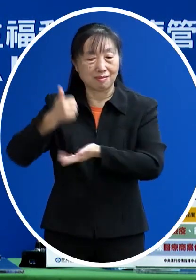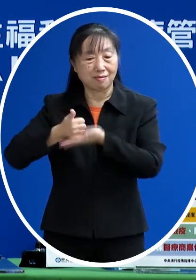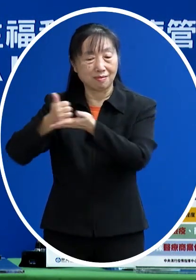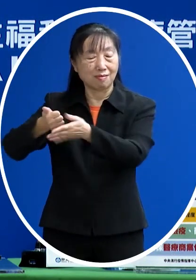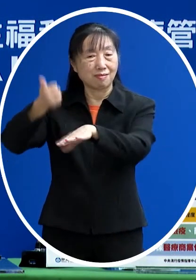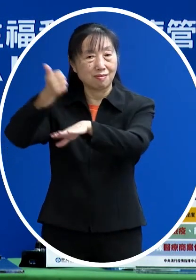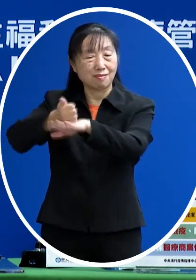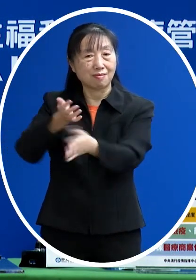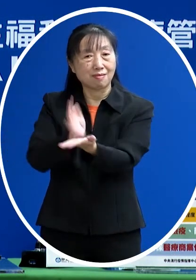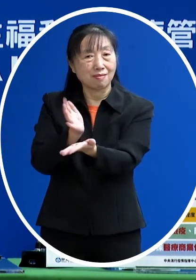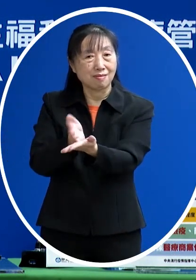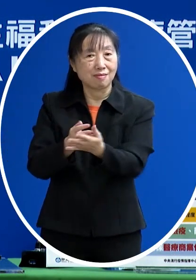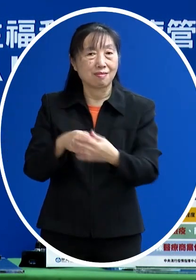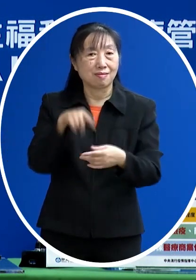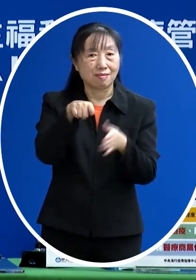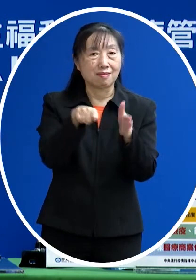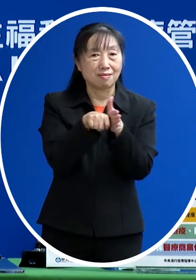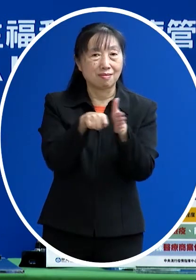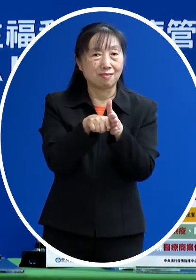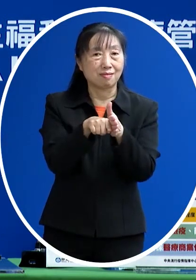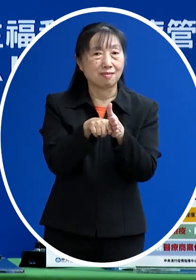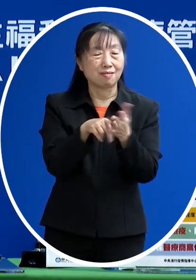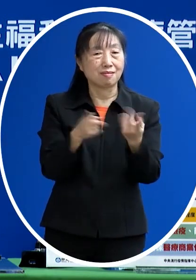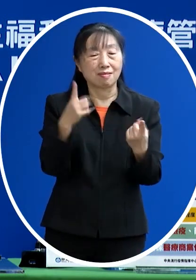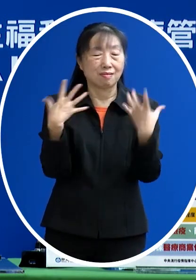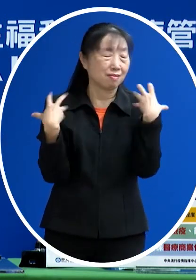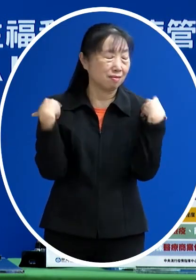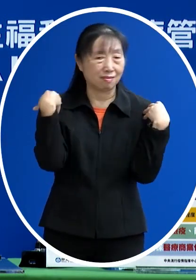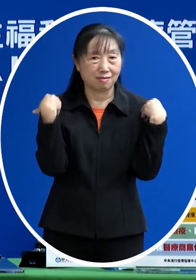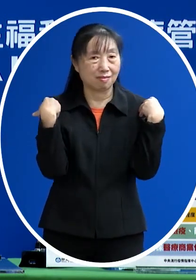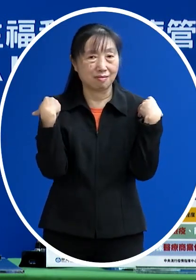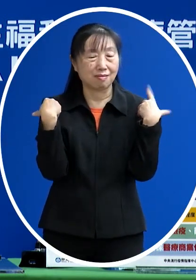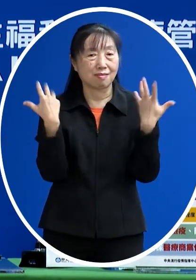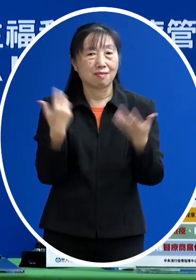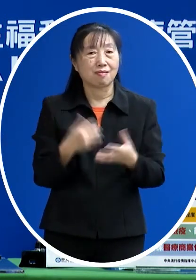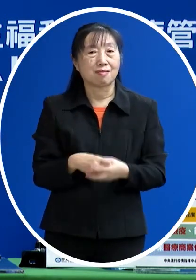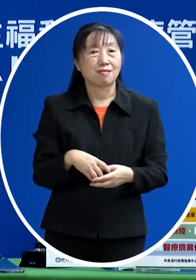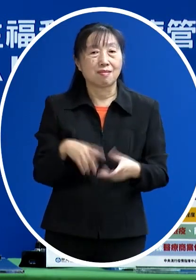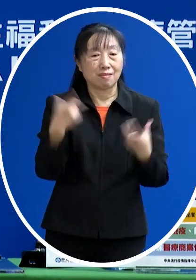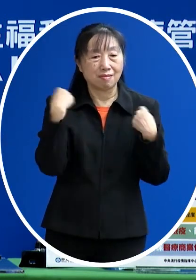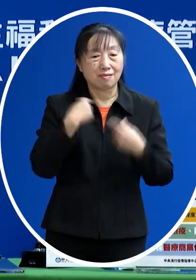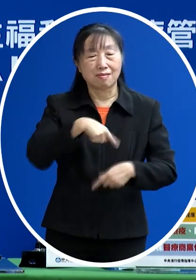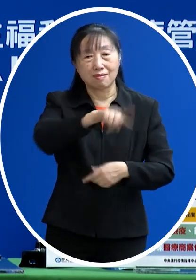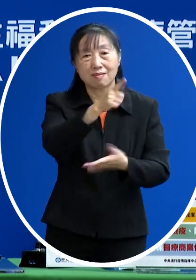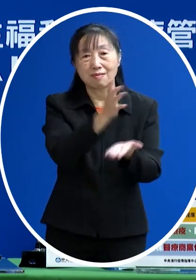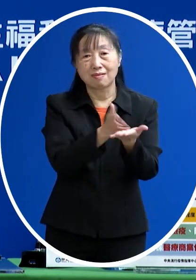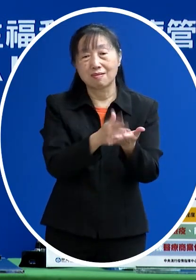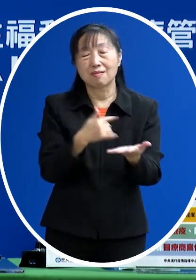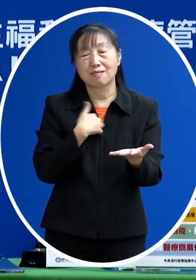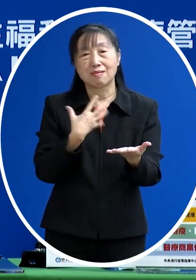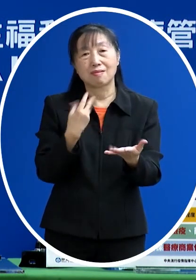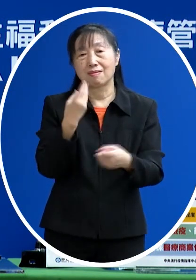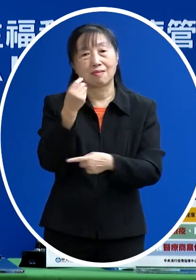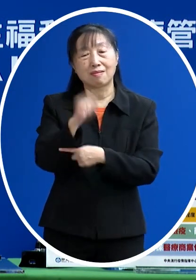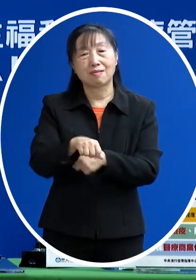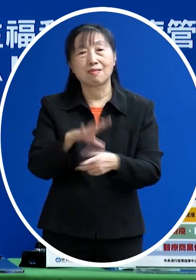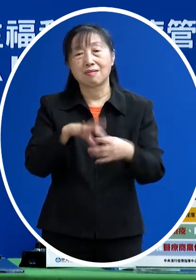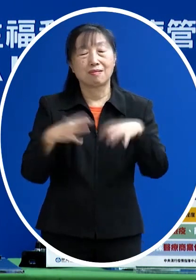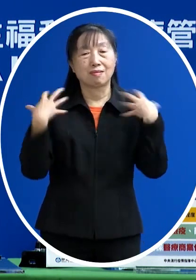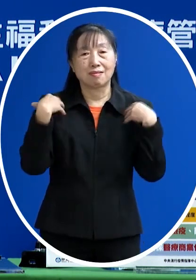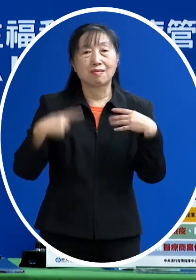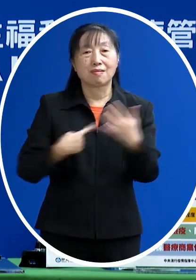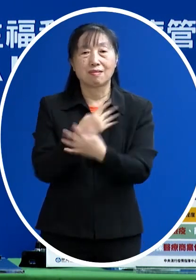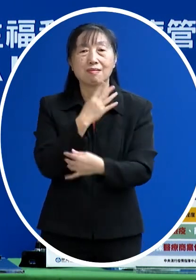講那時間也稍微比較忙所以就沒有答應要演講不過也就去參加了那這樣就要